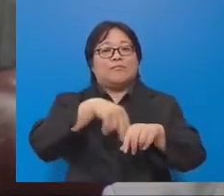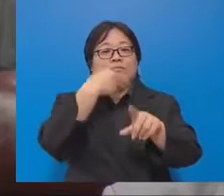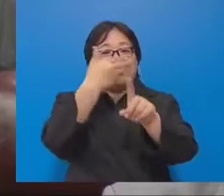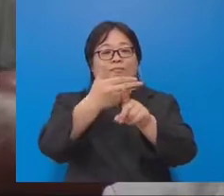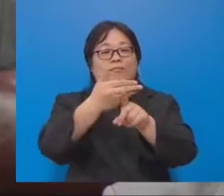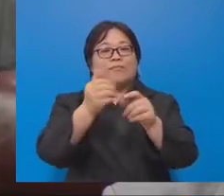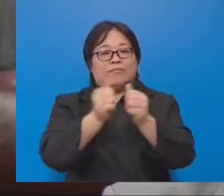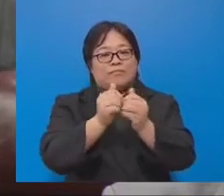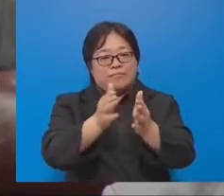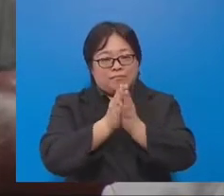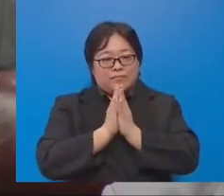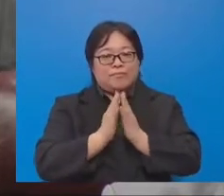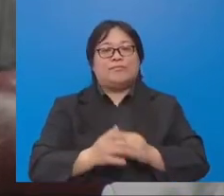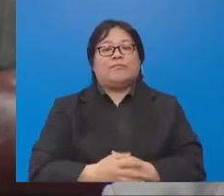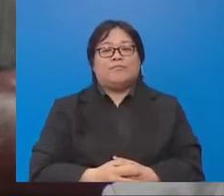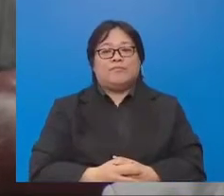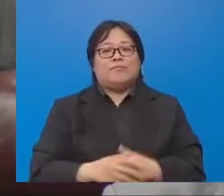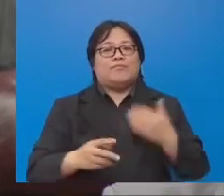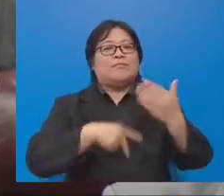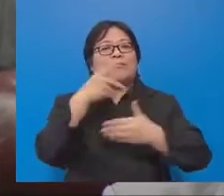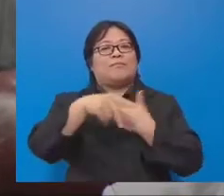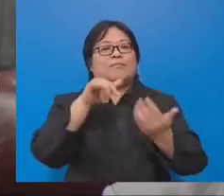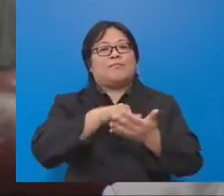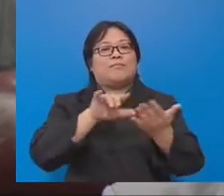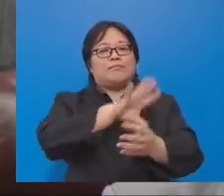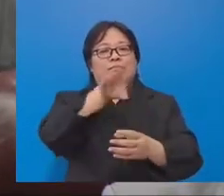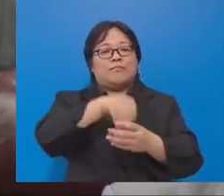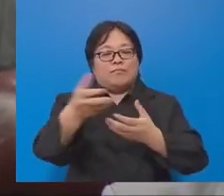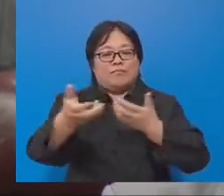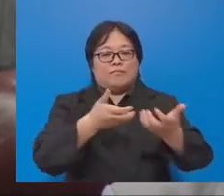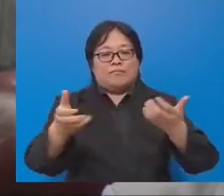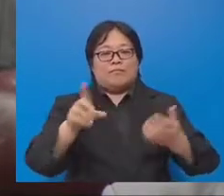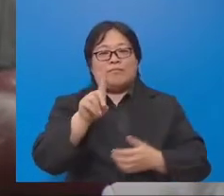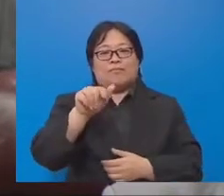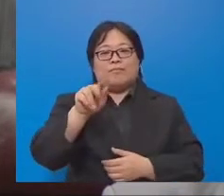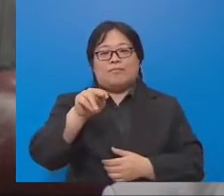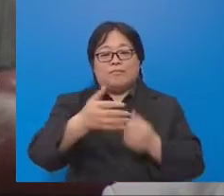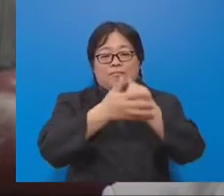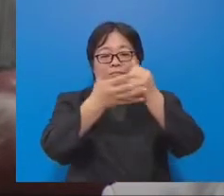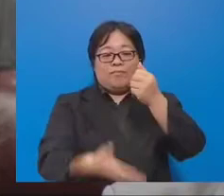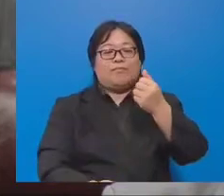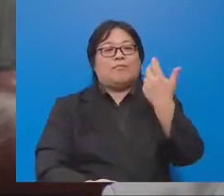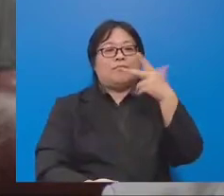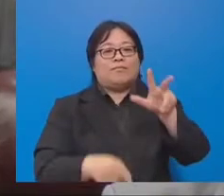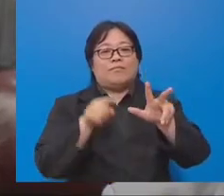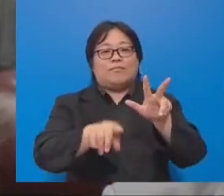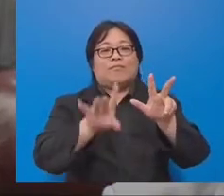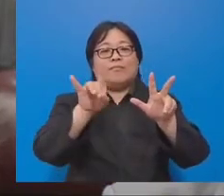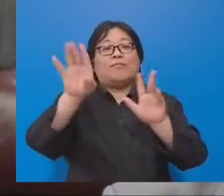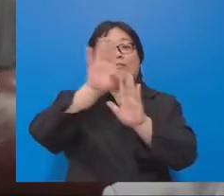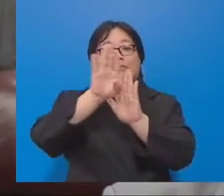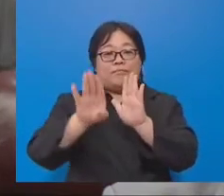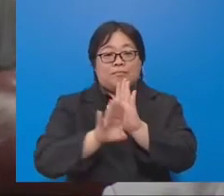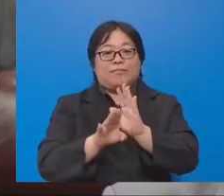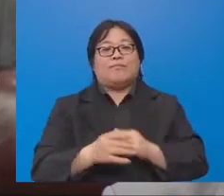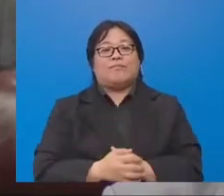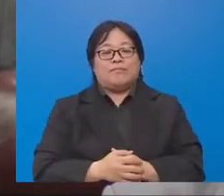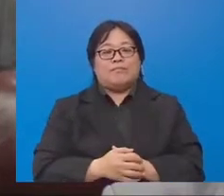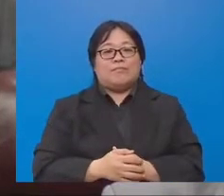izin Tuan yang dipertua. Program ini melibatkan penghargaan dana kerajaan berjumlah Rp13.8 bilion